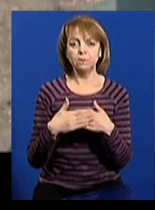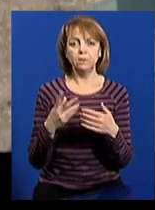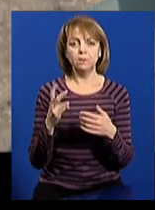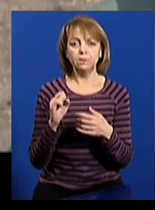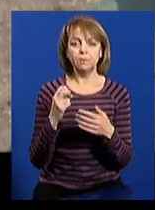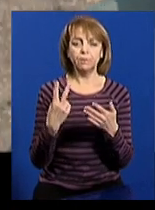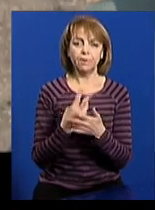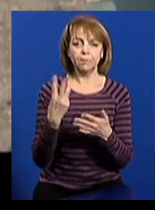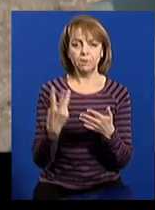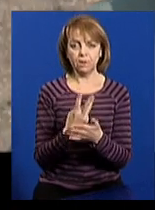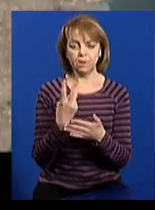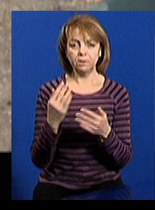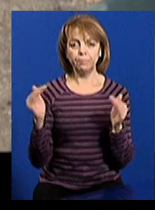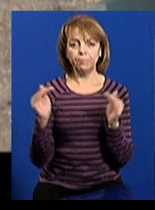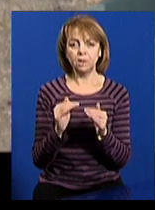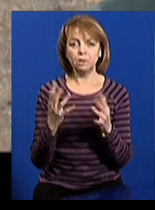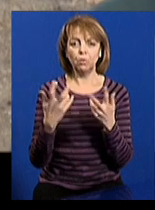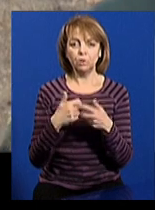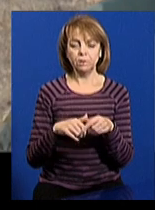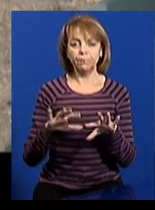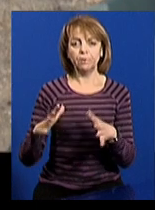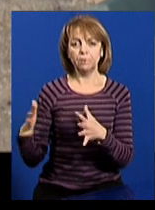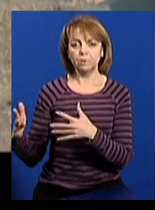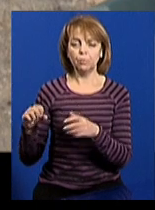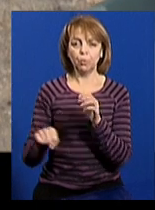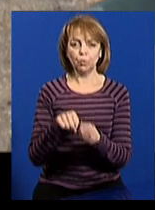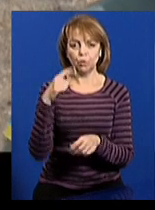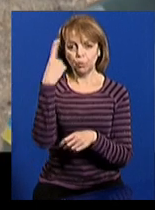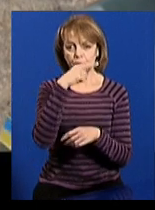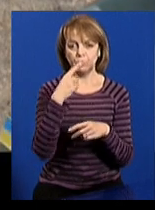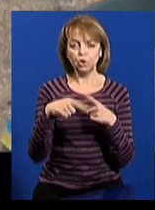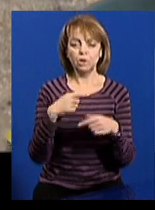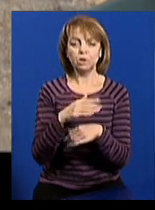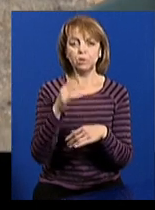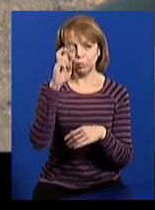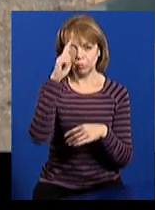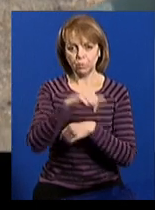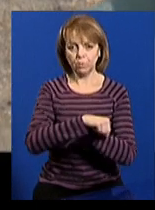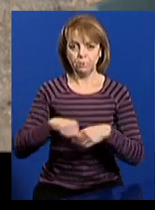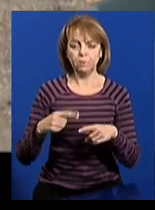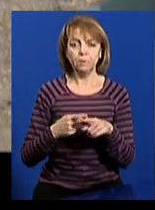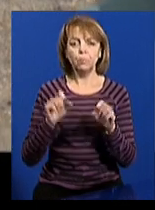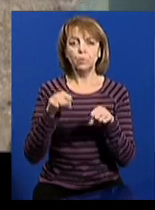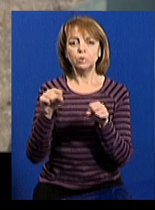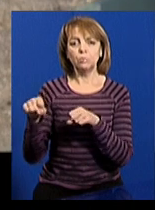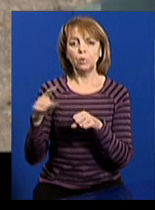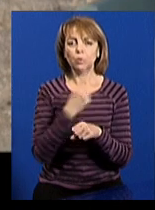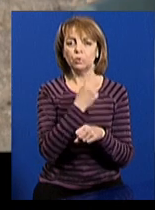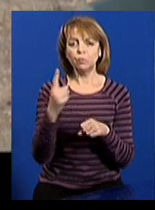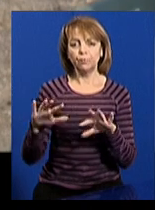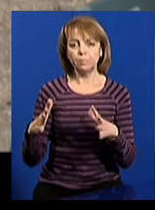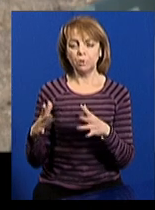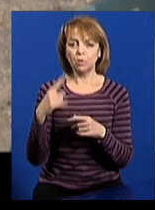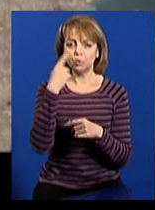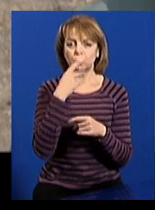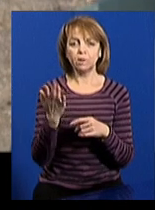2,5-3 рази зменшилась кількість випадків порушення особами через державний кордон. Це, можливо, поодинокі випадки, особи,